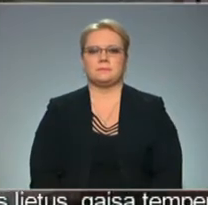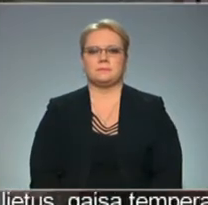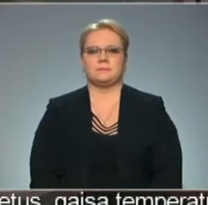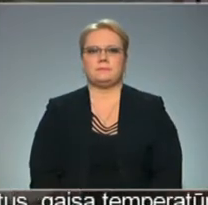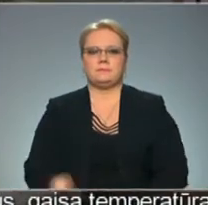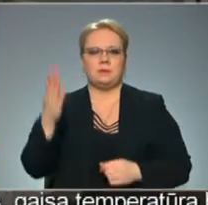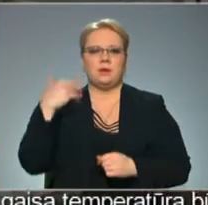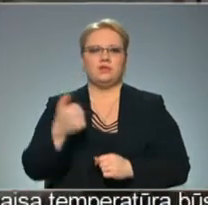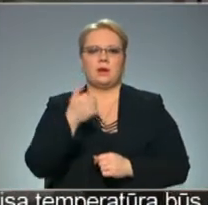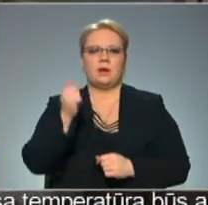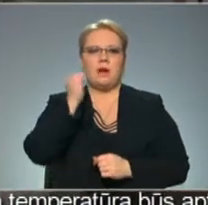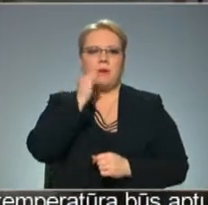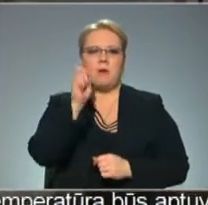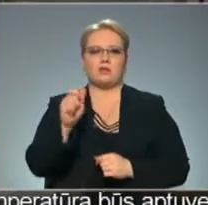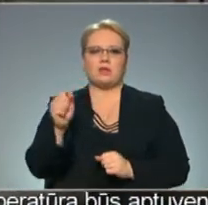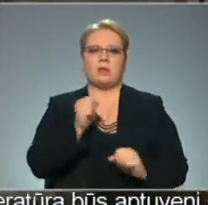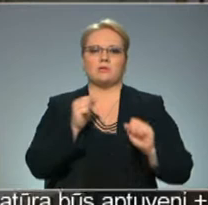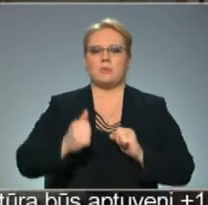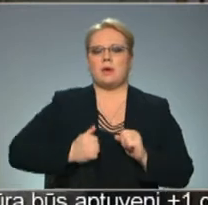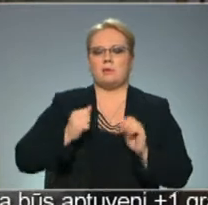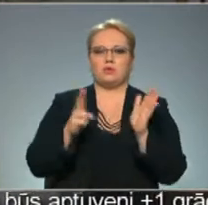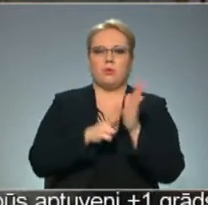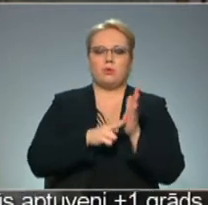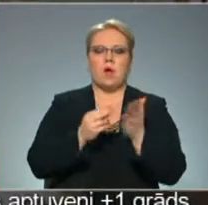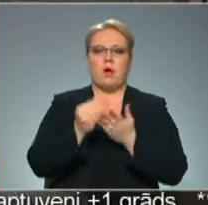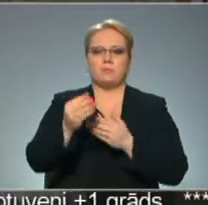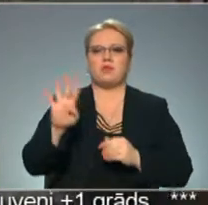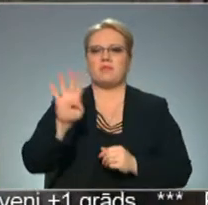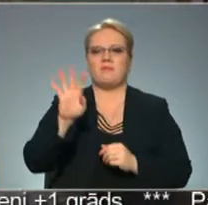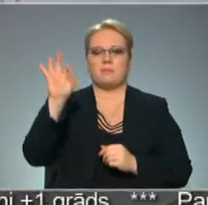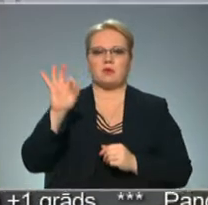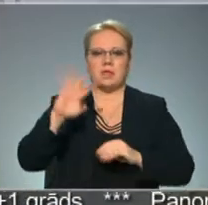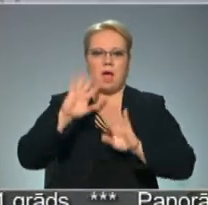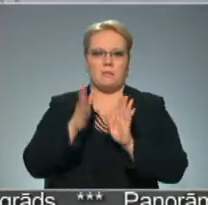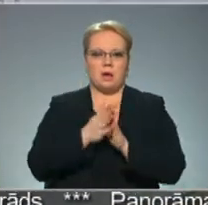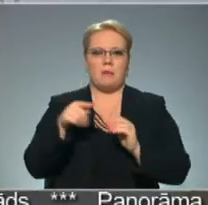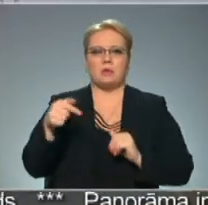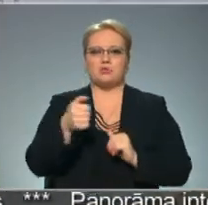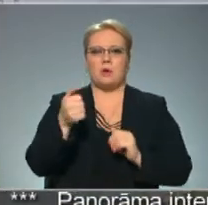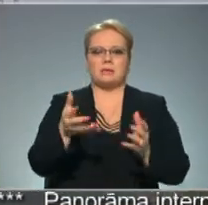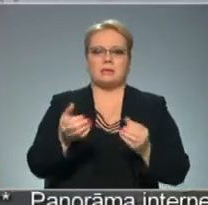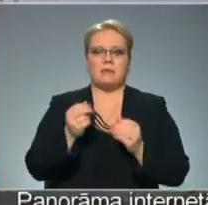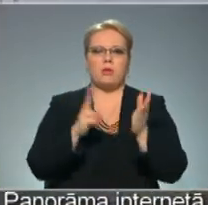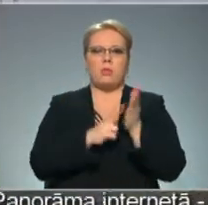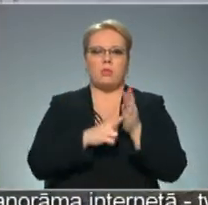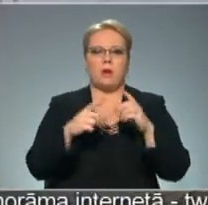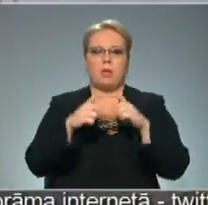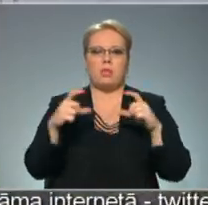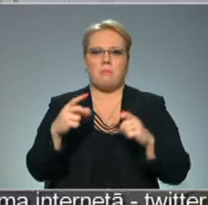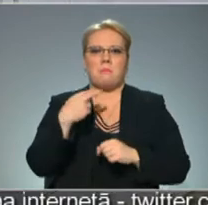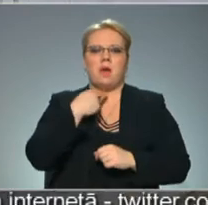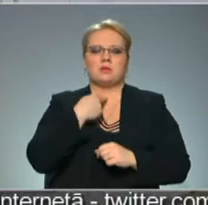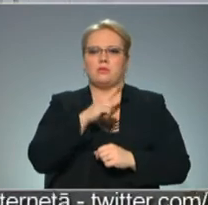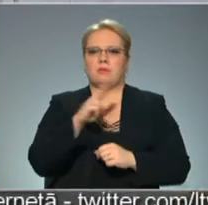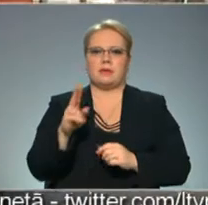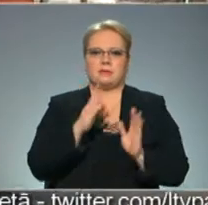Pagājušā gadā baušķinieki nekustamā īpašuma nodokļa apmaksējuši 90% apmērā, bet šogad saņemtās nodokļa lapiņas pārsteigušas